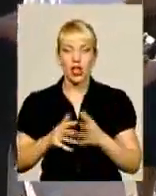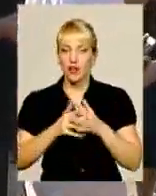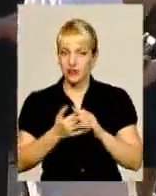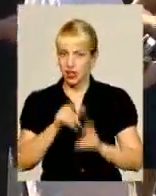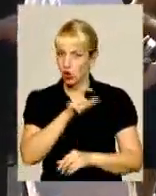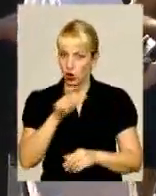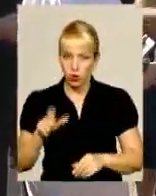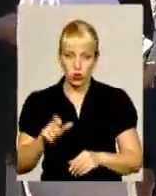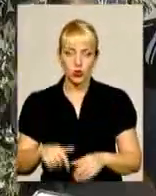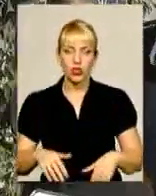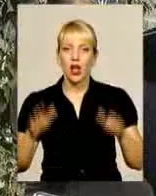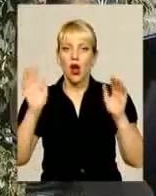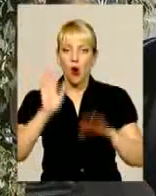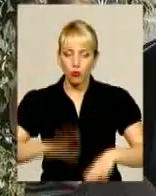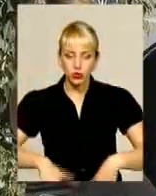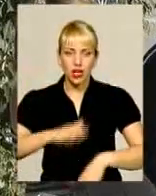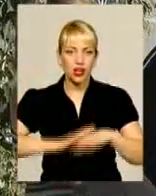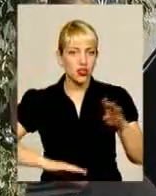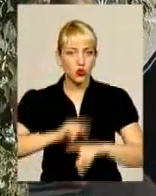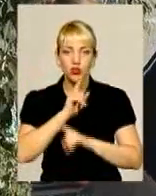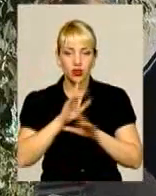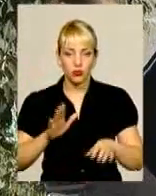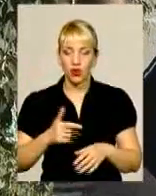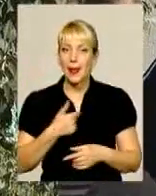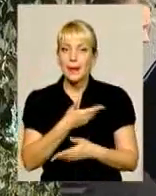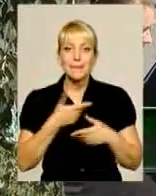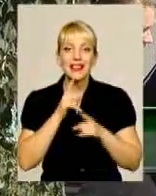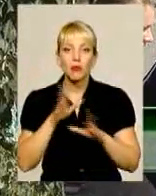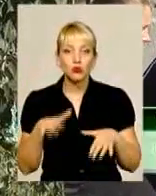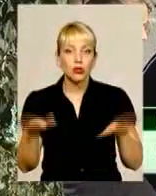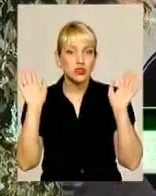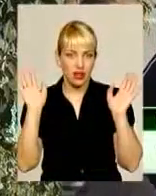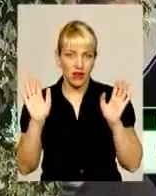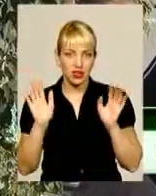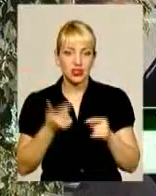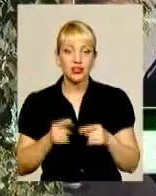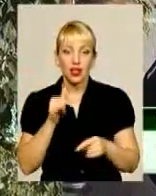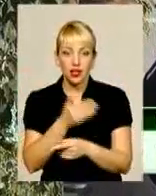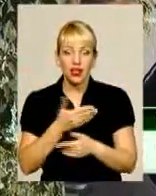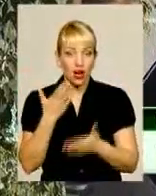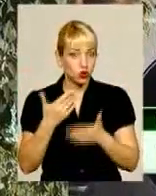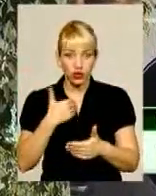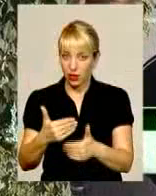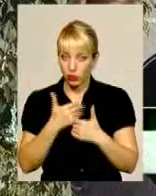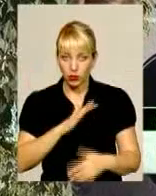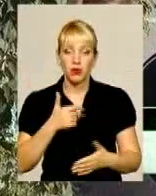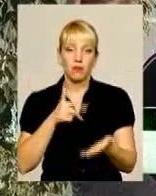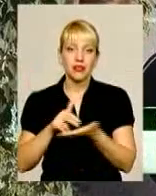опускати руки не збираються. Ми не будемо здаватися. Якщо нам не поможуть вони, ми підемо вище. Ми